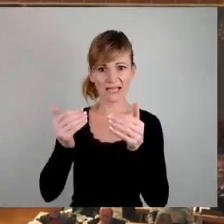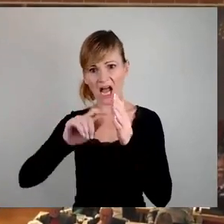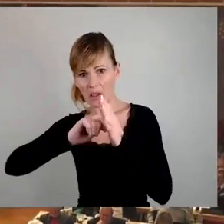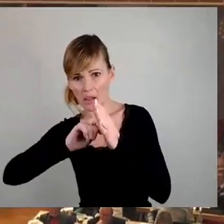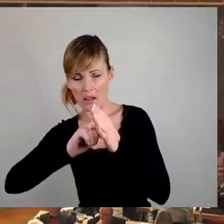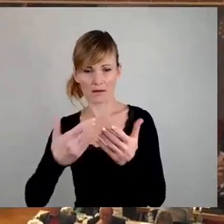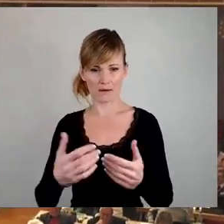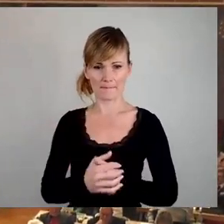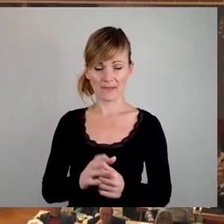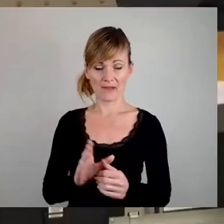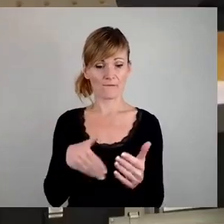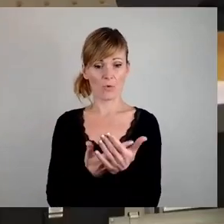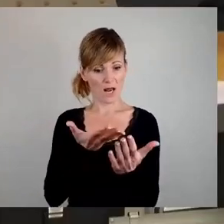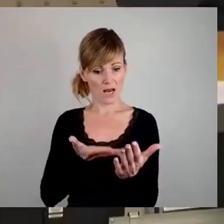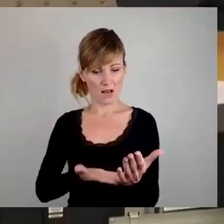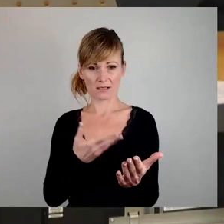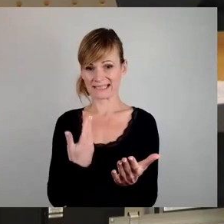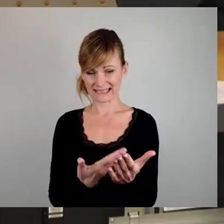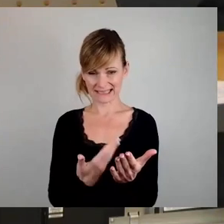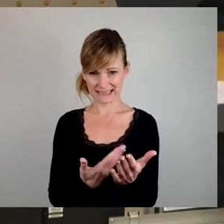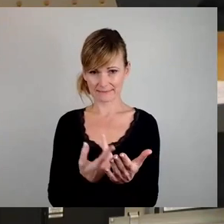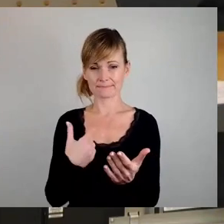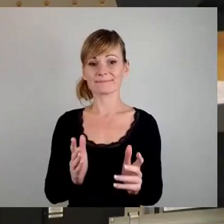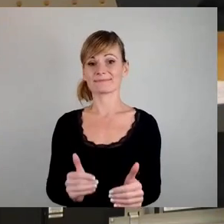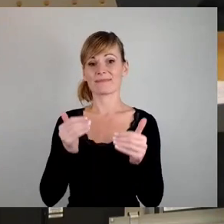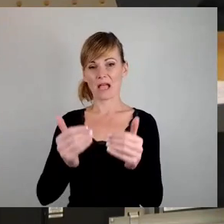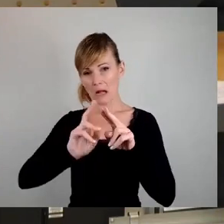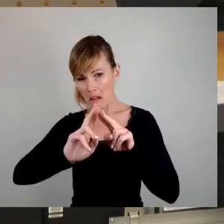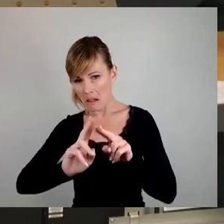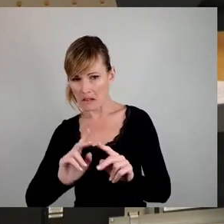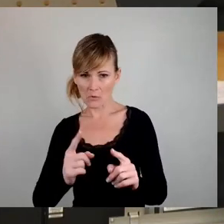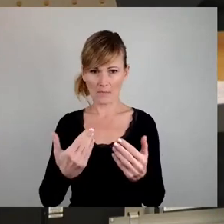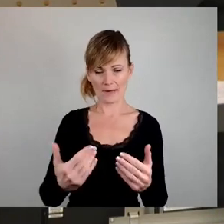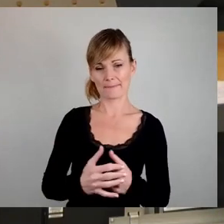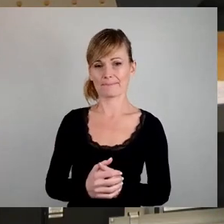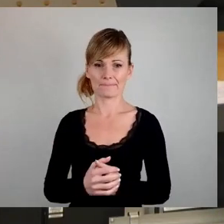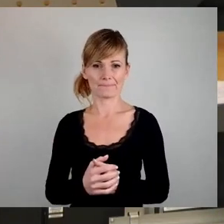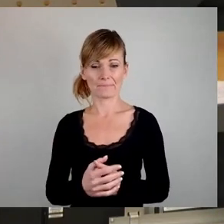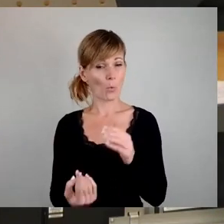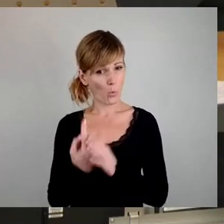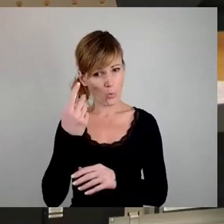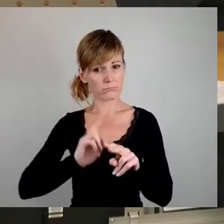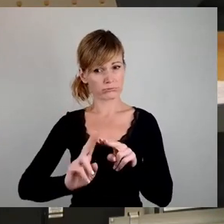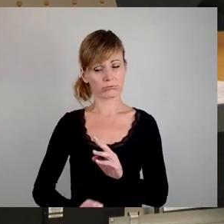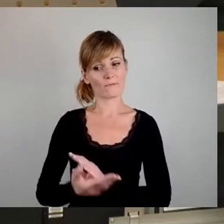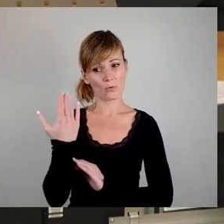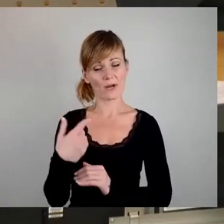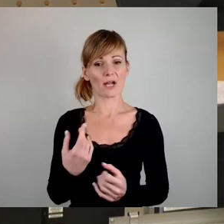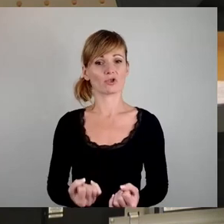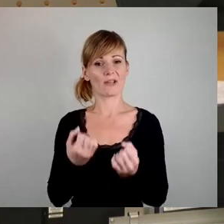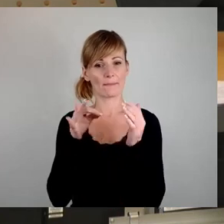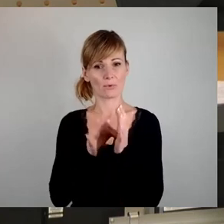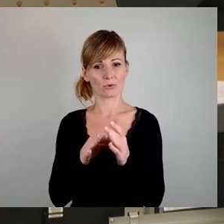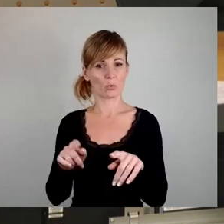wir heute sprechen, ist genau diese Art der Nachjustierung. Eine erhebliche Korrektur des ursprünglichen Schwerpunktes des Unternehmenszwecks,